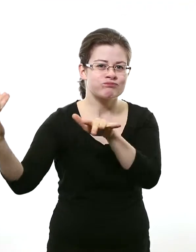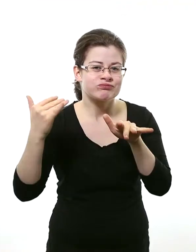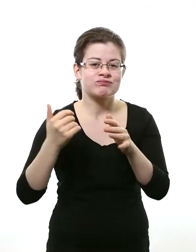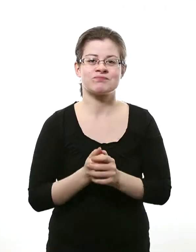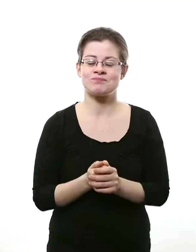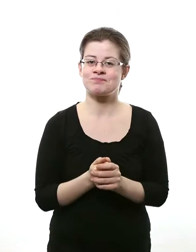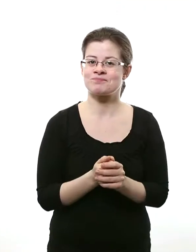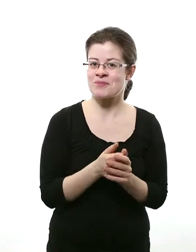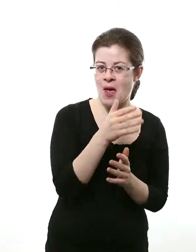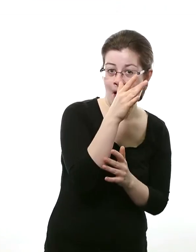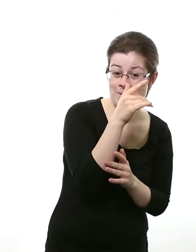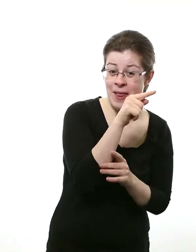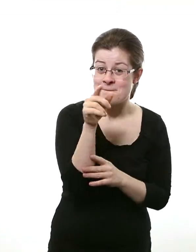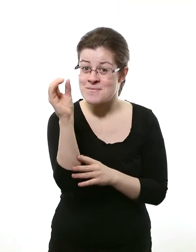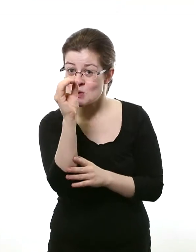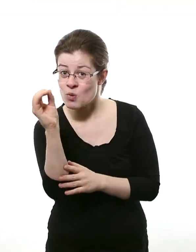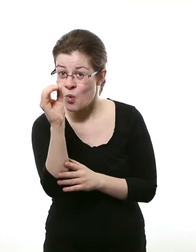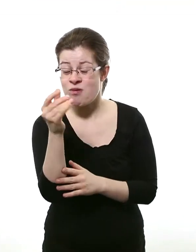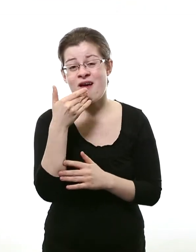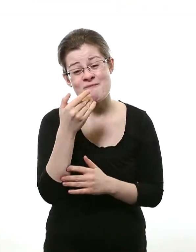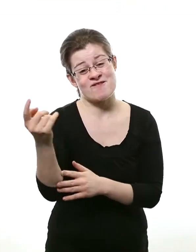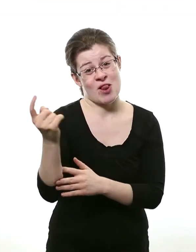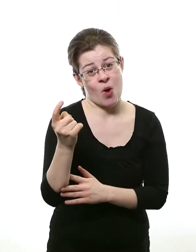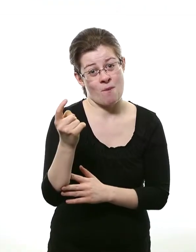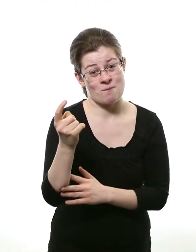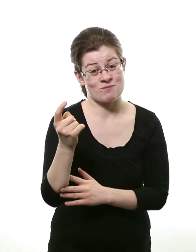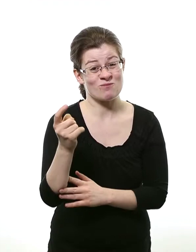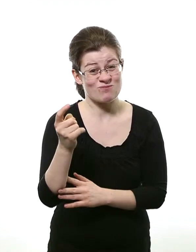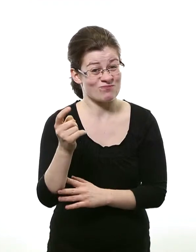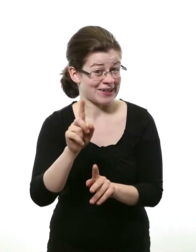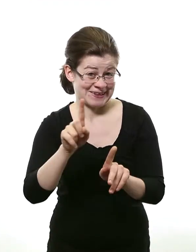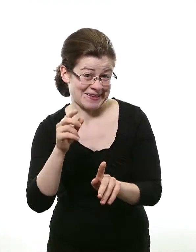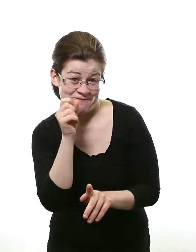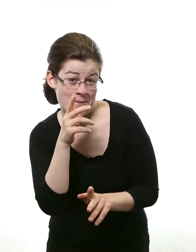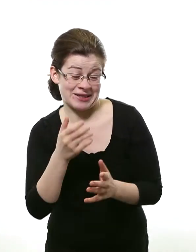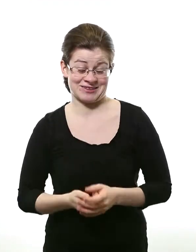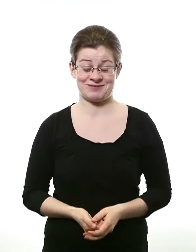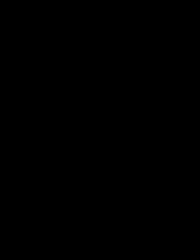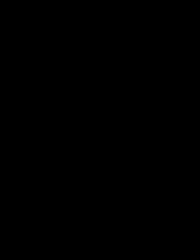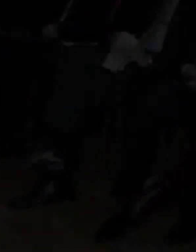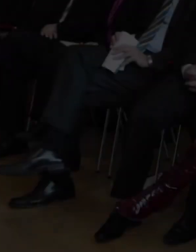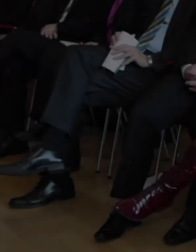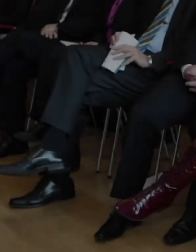sagen, wer ab April bis Oktober nicht die Bundesgartenschau besucht hat, der hat echt was verpasst.